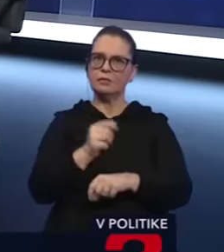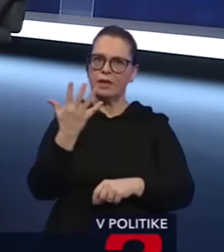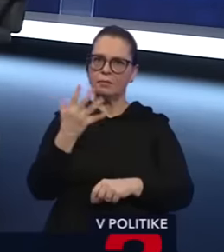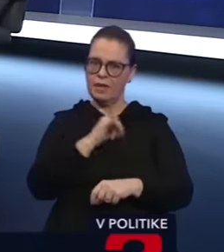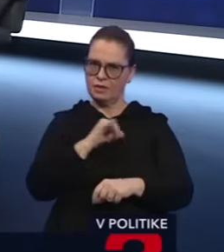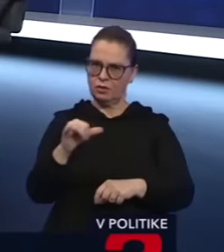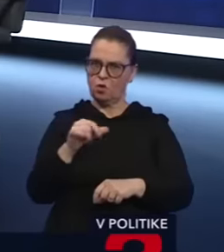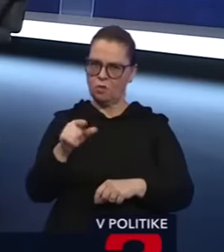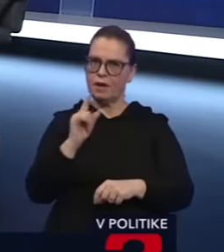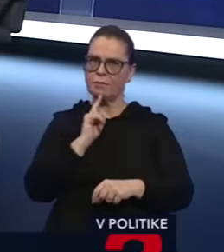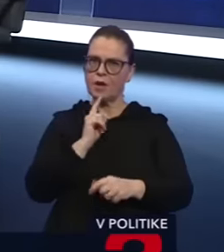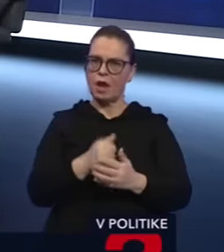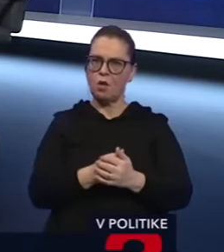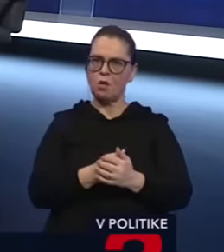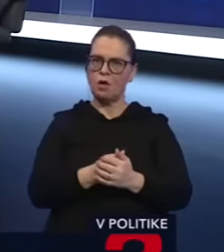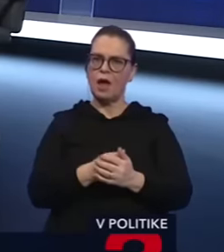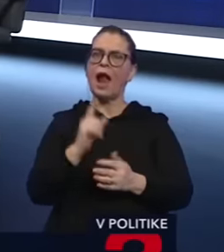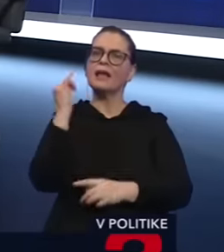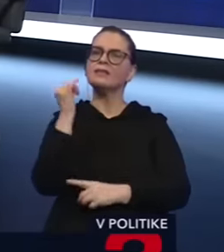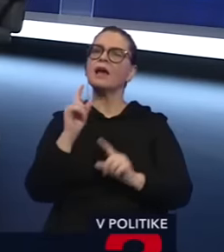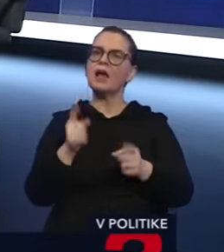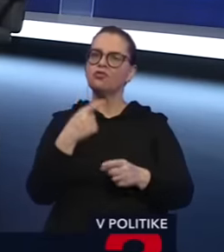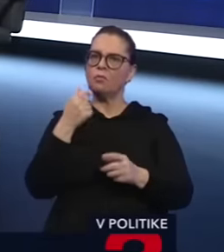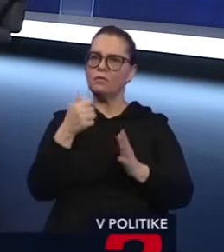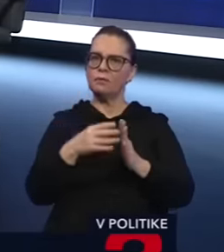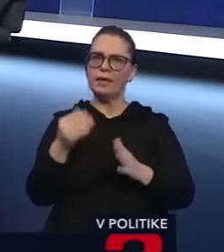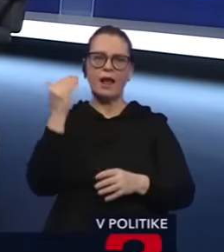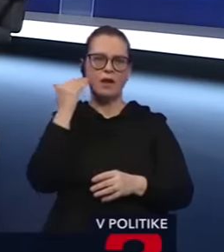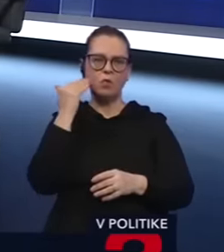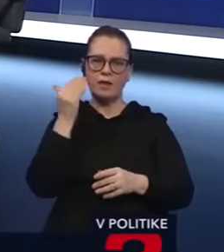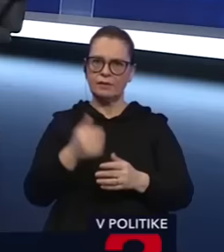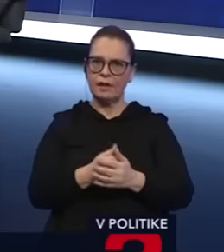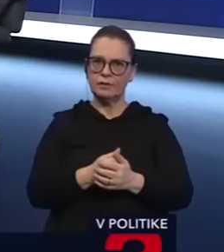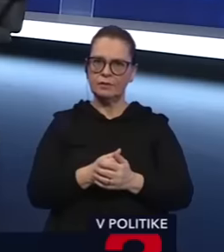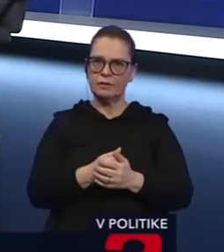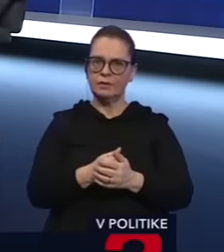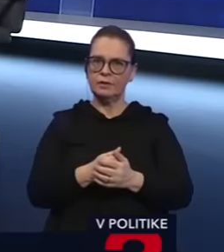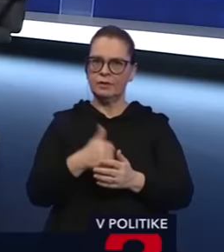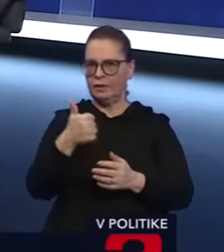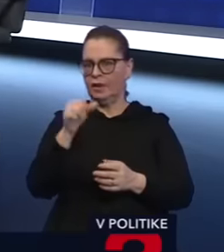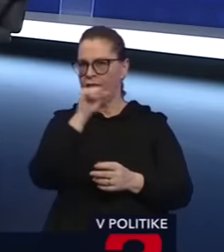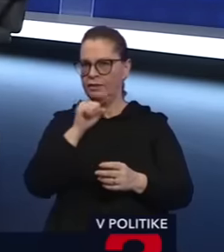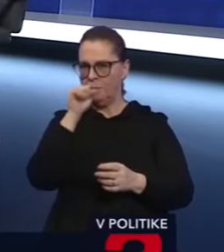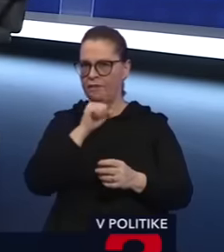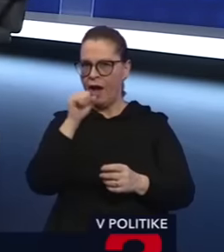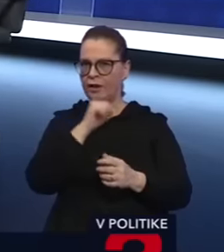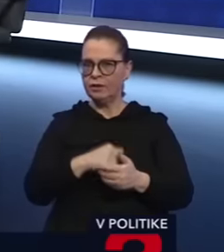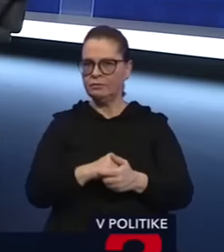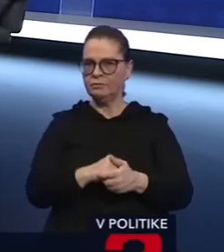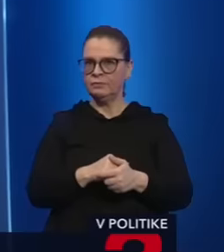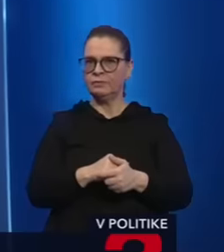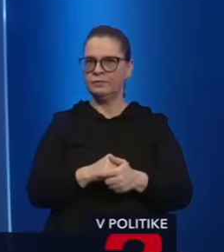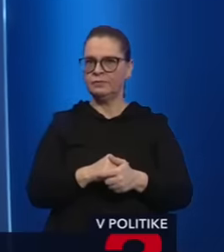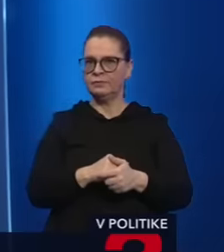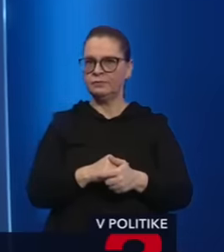nejakej VSB. Ale to, čo je pointa, poviem vám jeden príklad. Spojených štátov amerických máte country, spevake, môžete si to overiť. Willie Nelson,